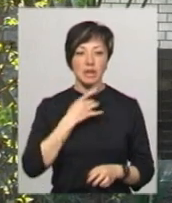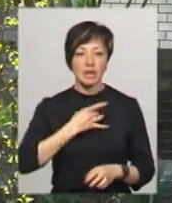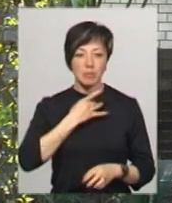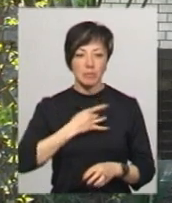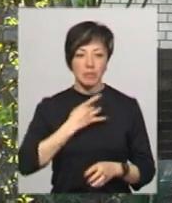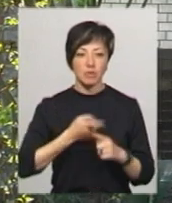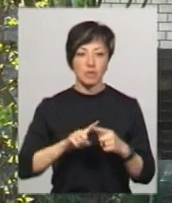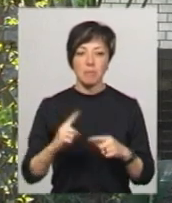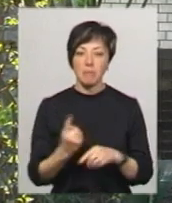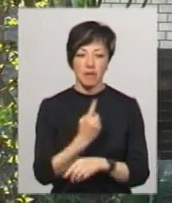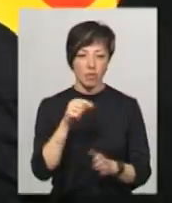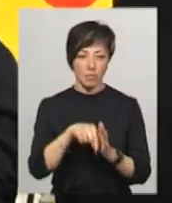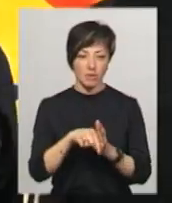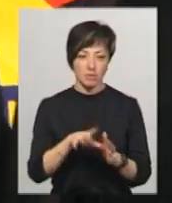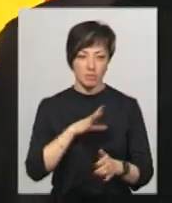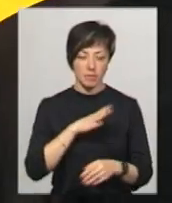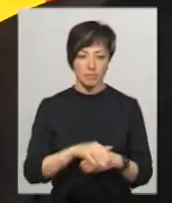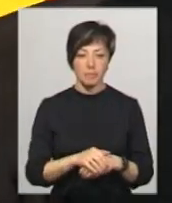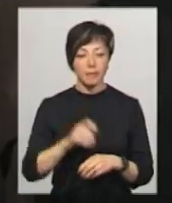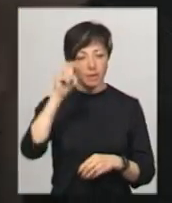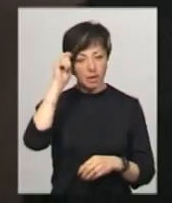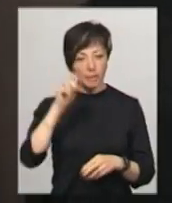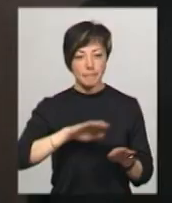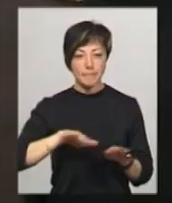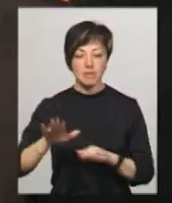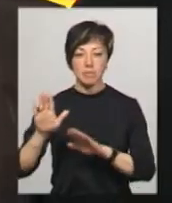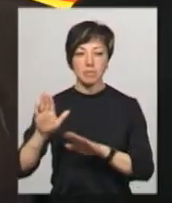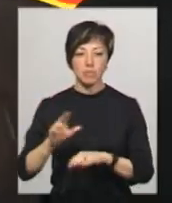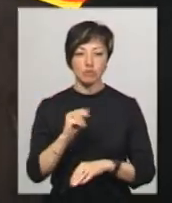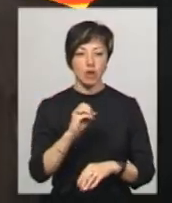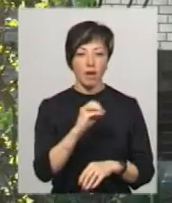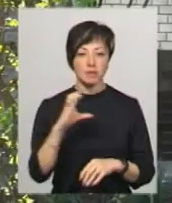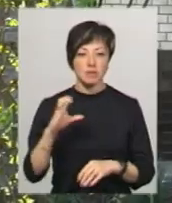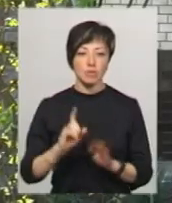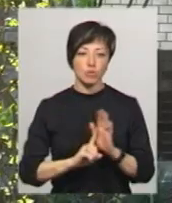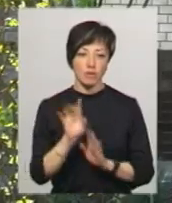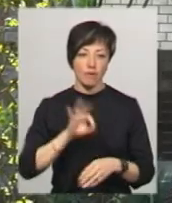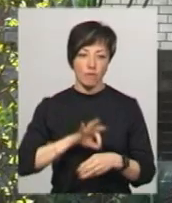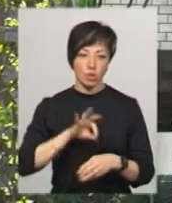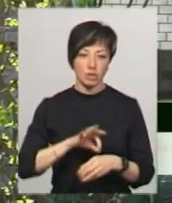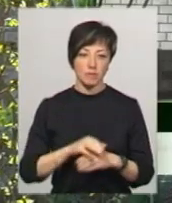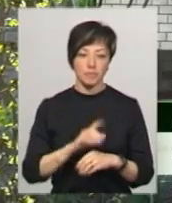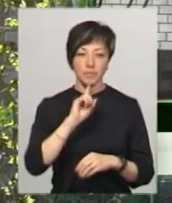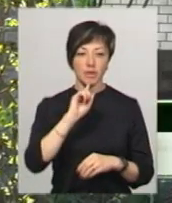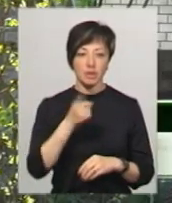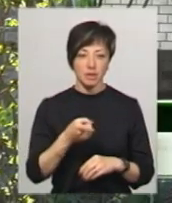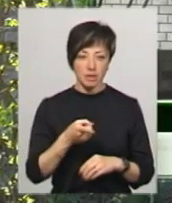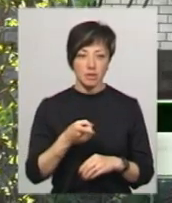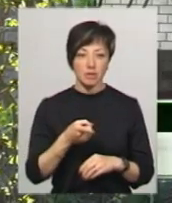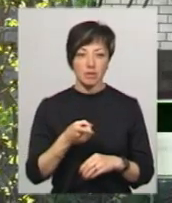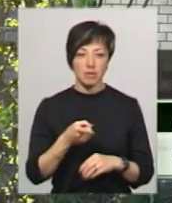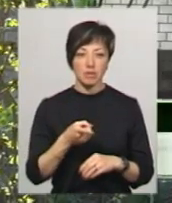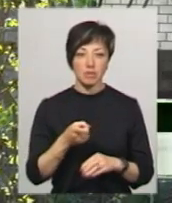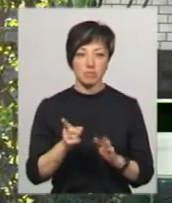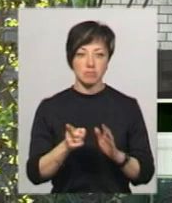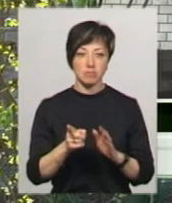ось це перші такі признаки були. Аполінарій Швець після перебування на ЧАЕС, каже, почав хворіти. Рік приходить і отримаєш в